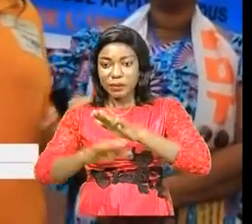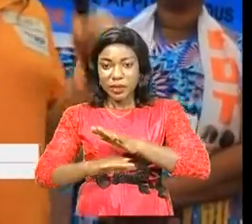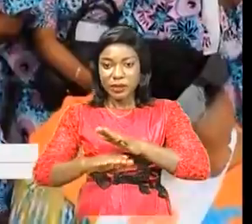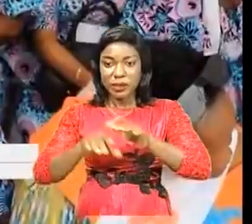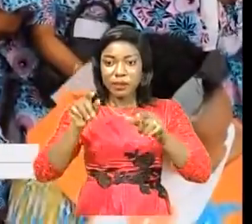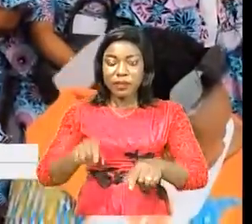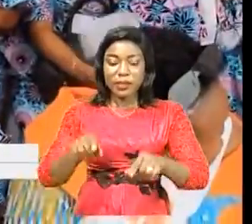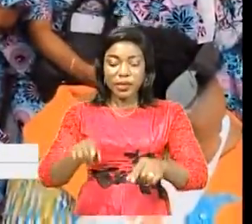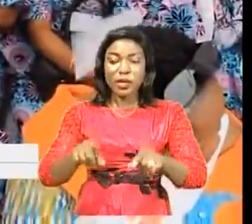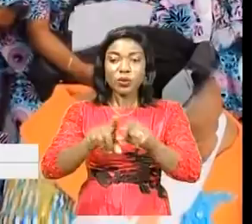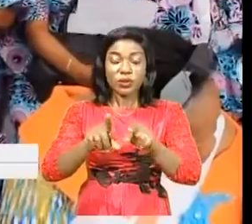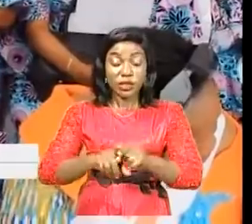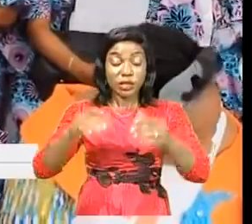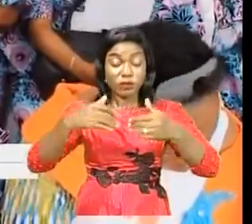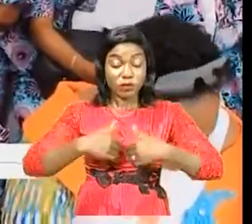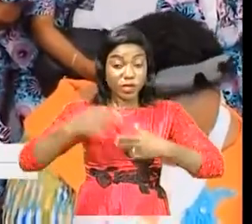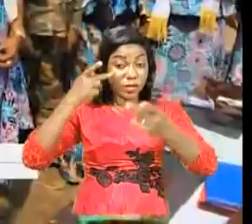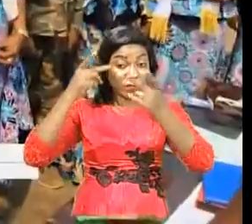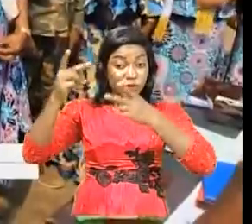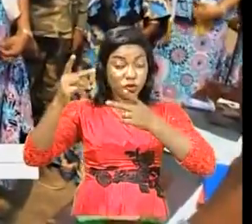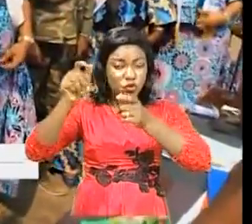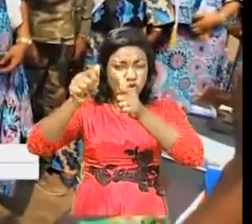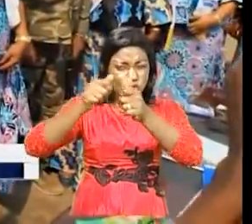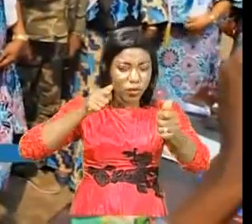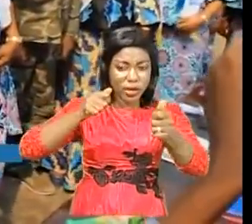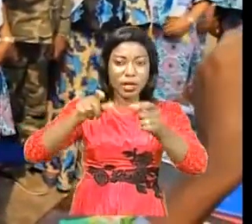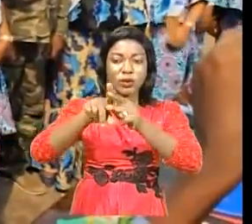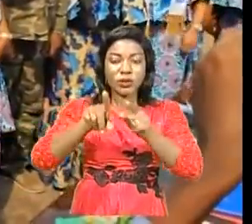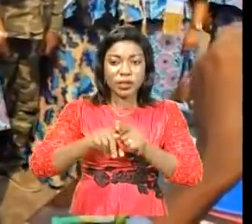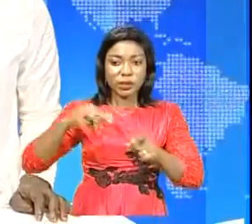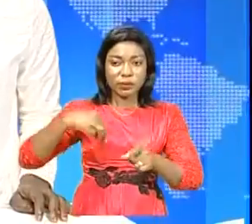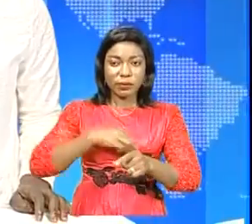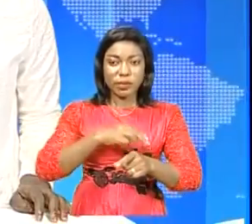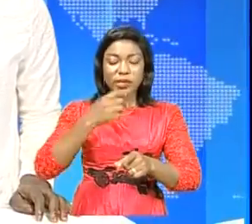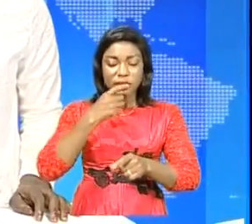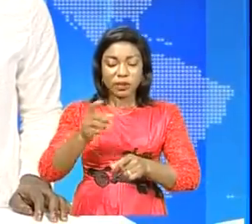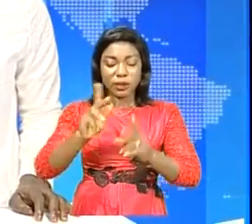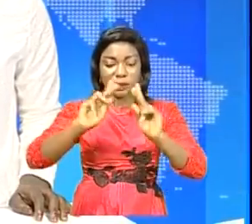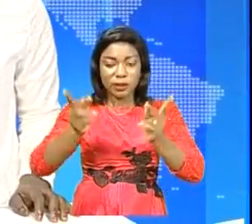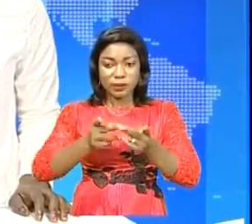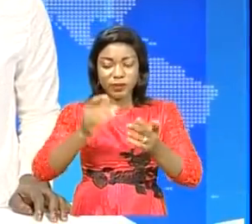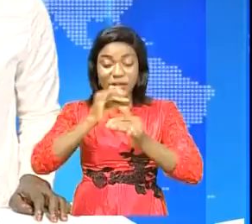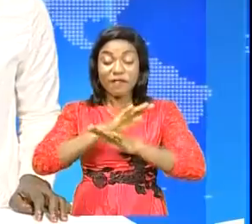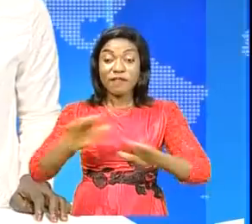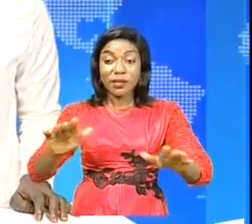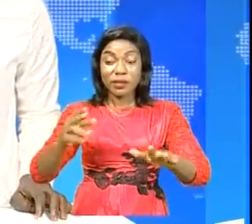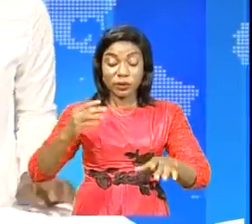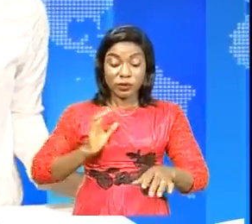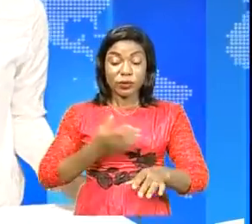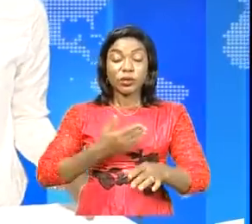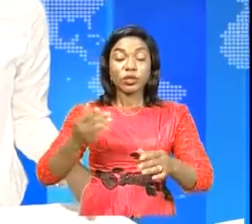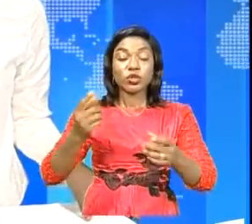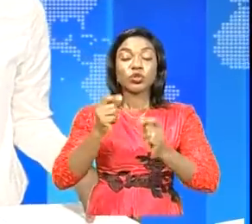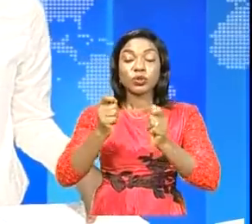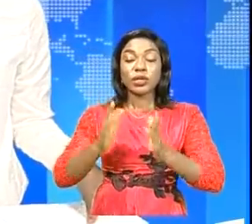moments c'est avoir une vision de l'aigle disent le membre du RdT C'est la fin de ce journal Merci